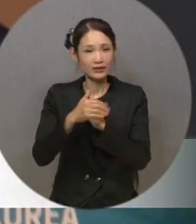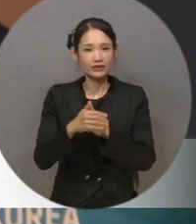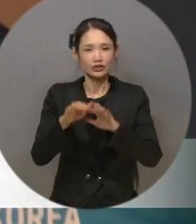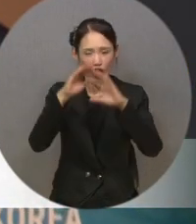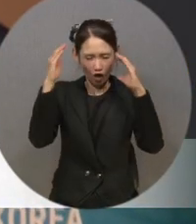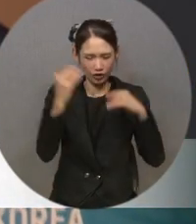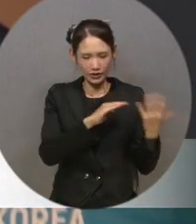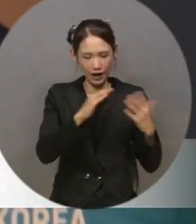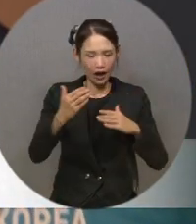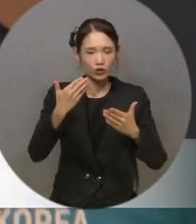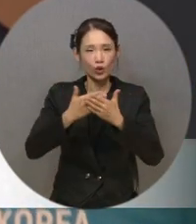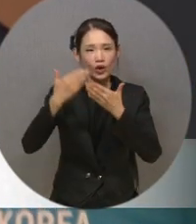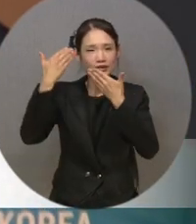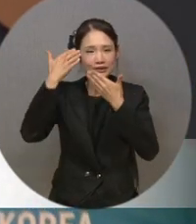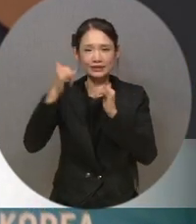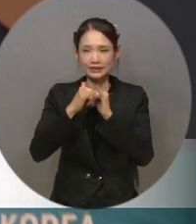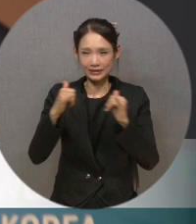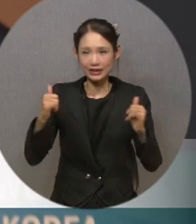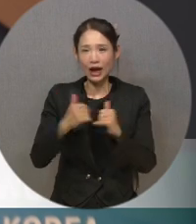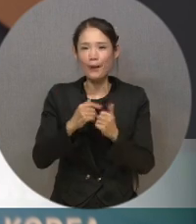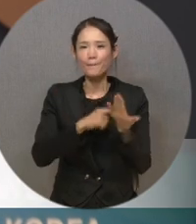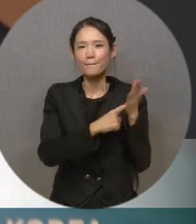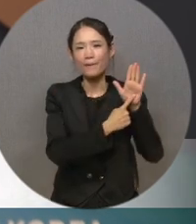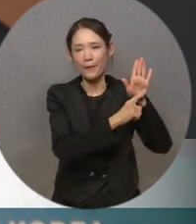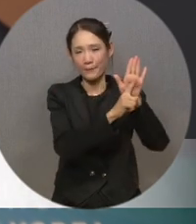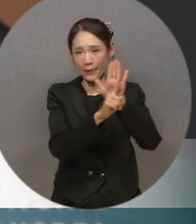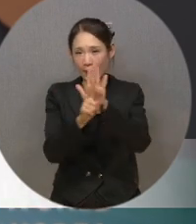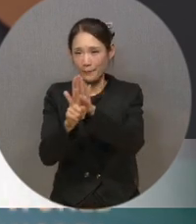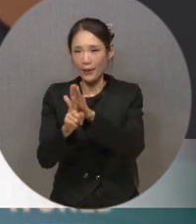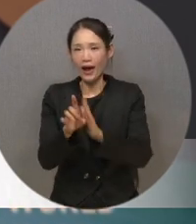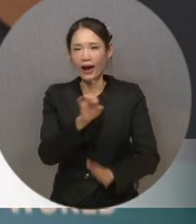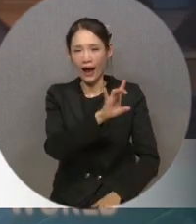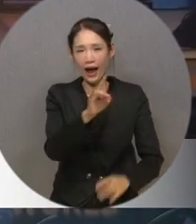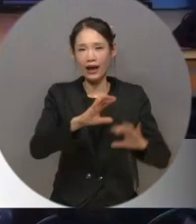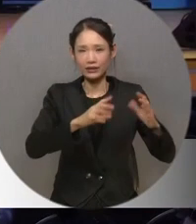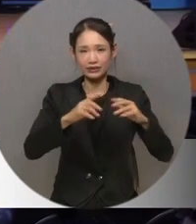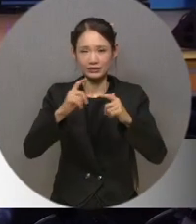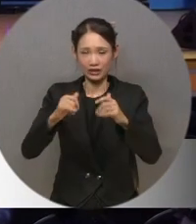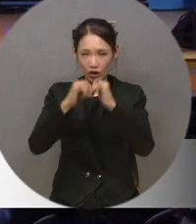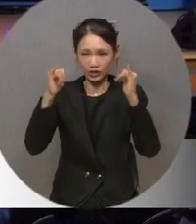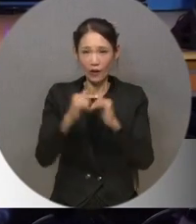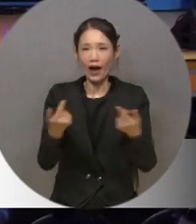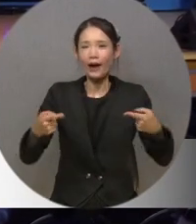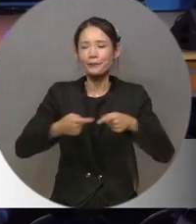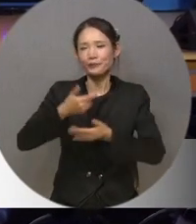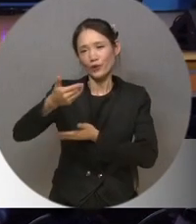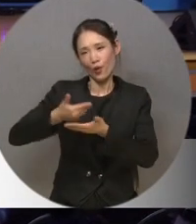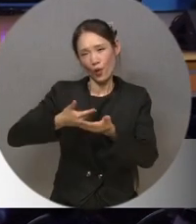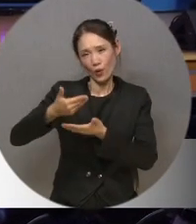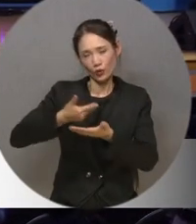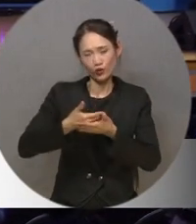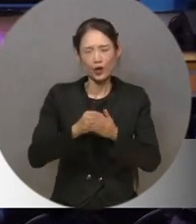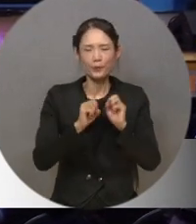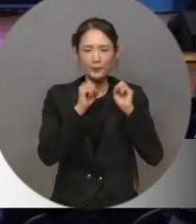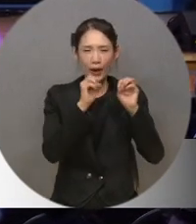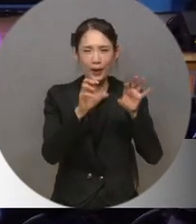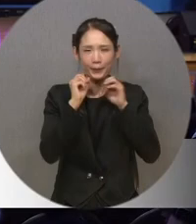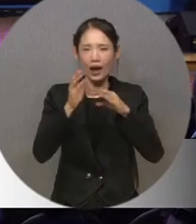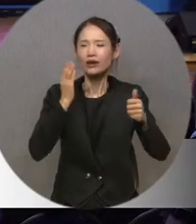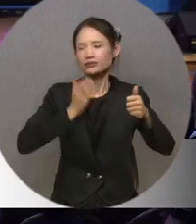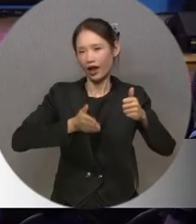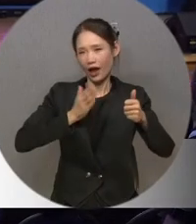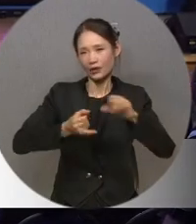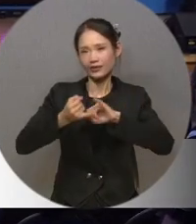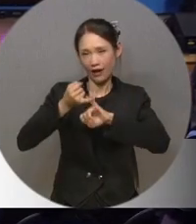농지식인들의 발표 내용을 각자의 나라에서 그리고 지역사회에서 함께 공유하고 널리 알릴 것을 당부하며